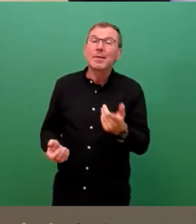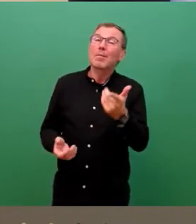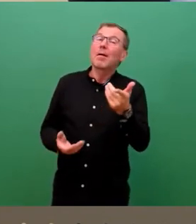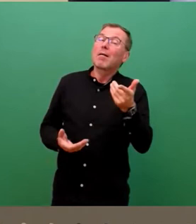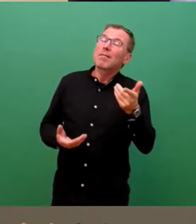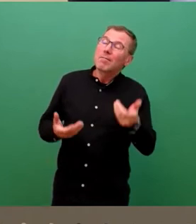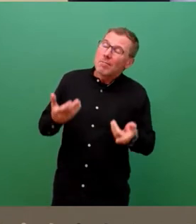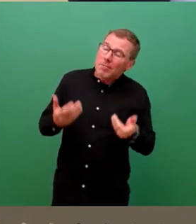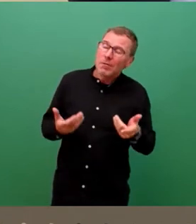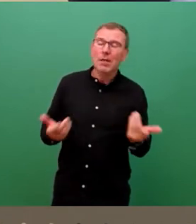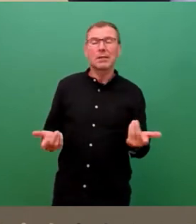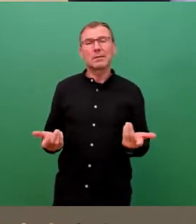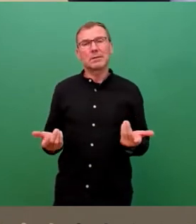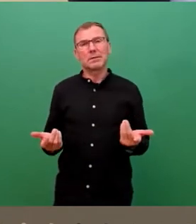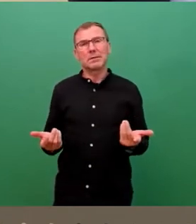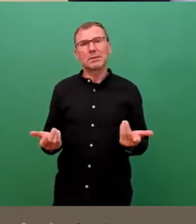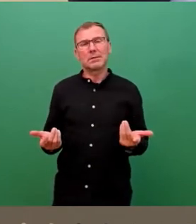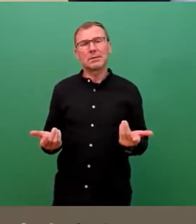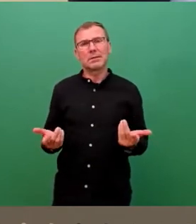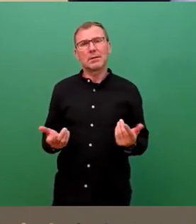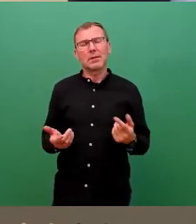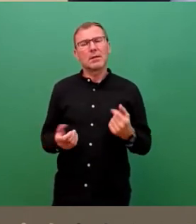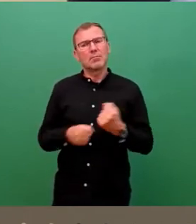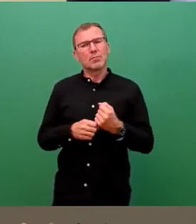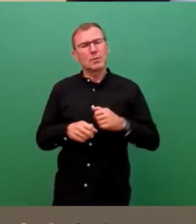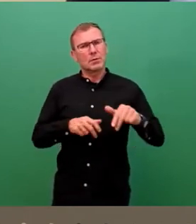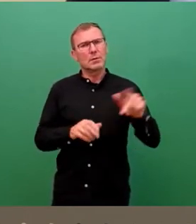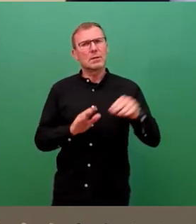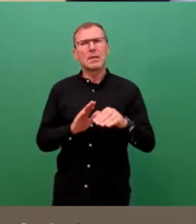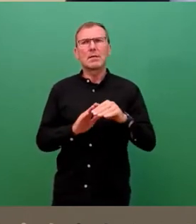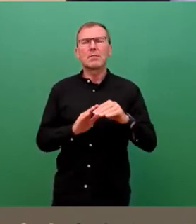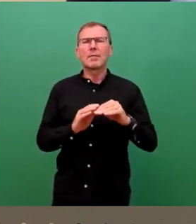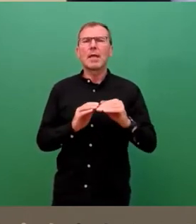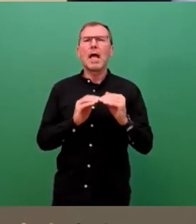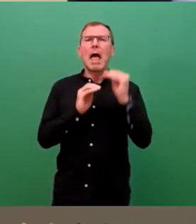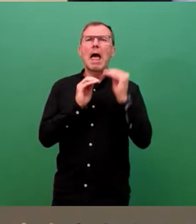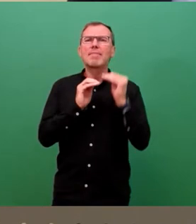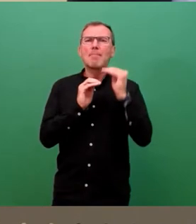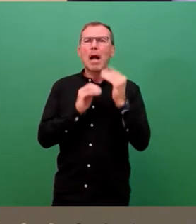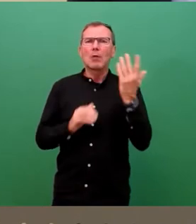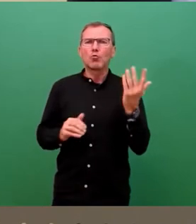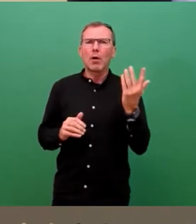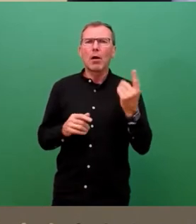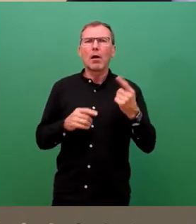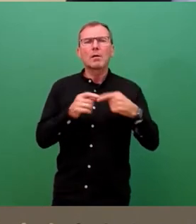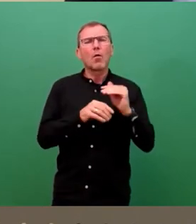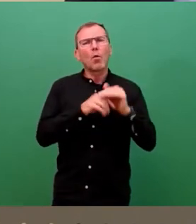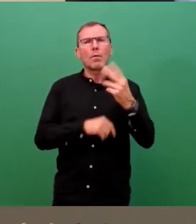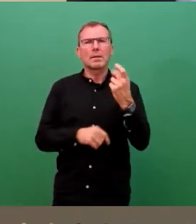wahrscheinlich auch dafür muss die Temperatur dauerhaft 120 Grad